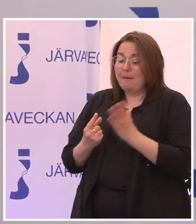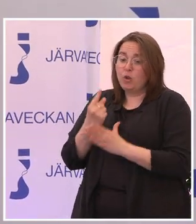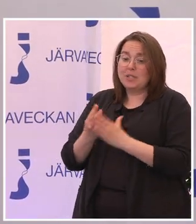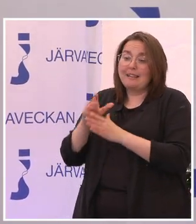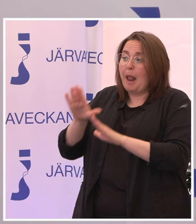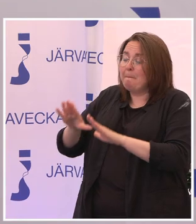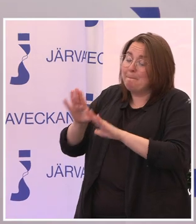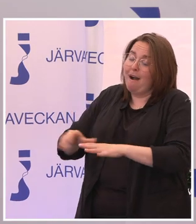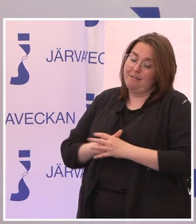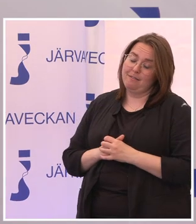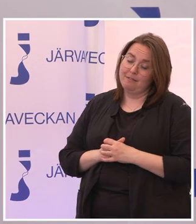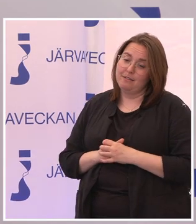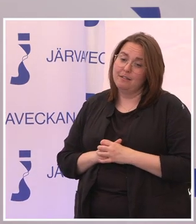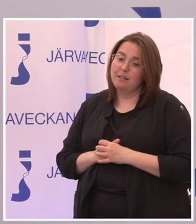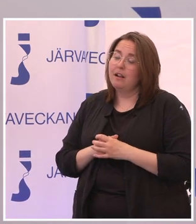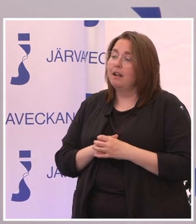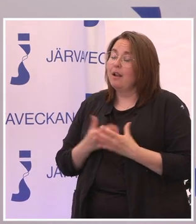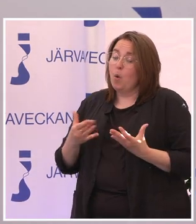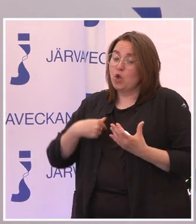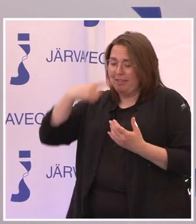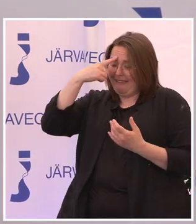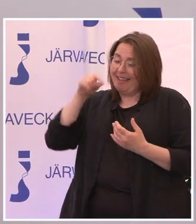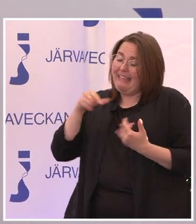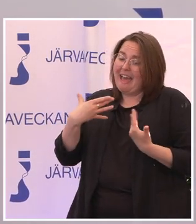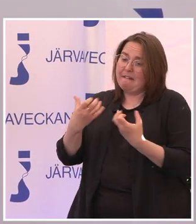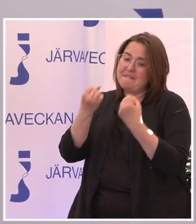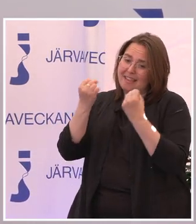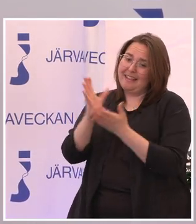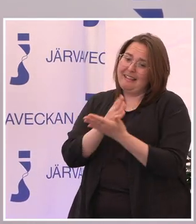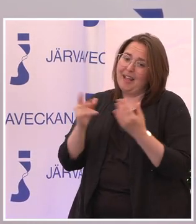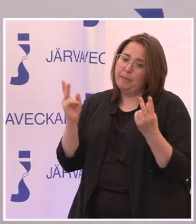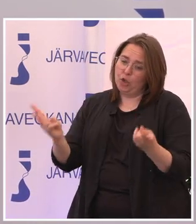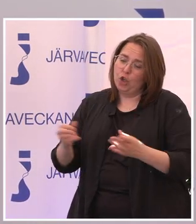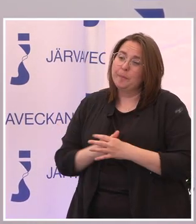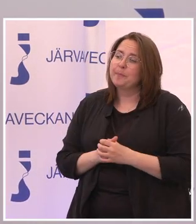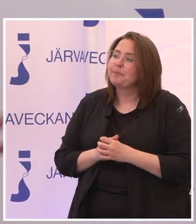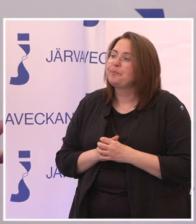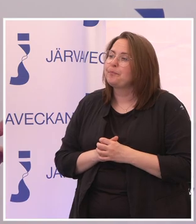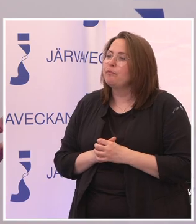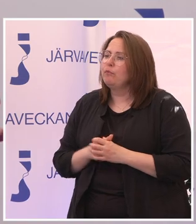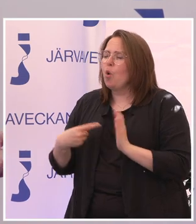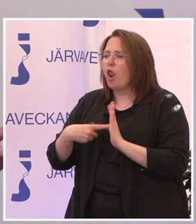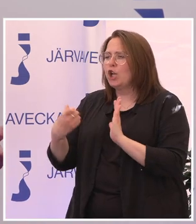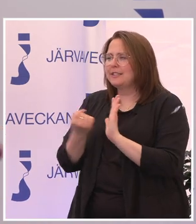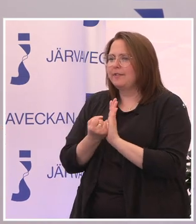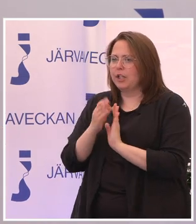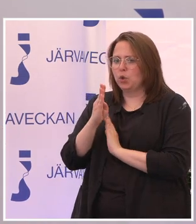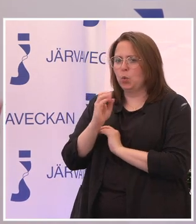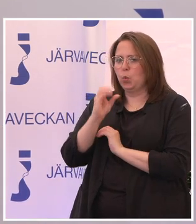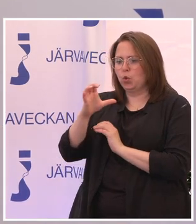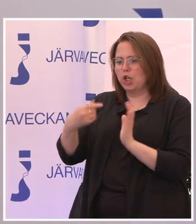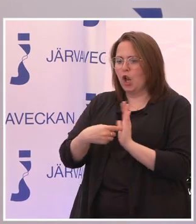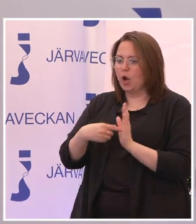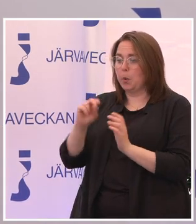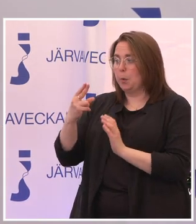hemma. Så är det ju. Så det tänker jag också är en sån här viktig sak. Och sen lagstiftningen, doslagen och nu kommer